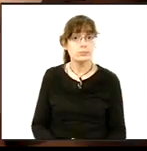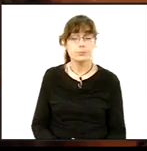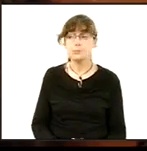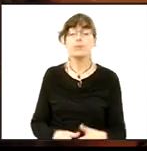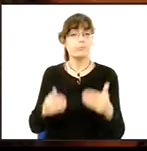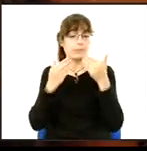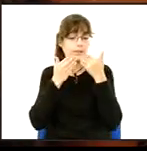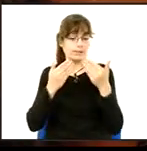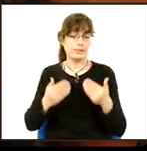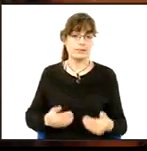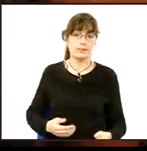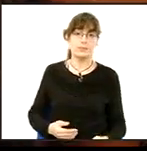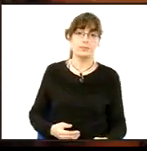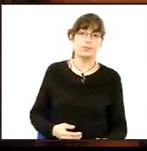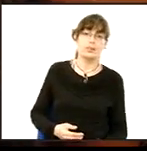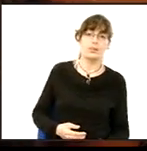Moltes gràcies, senyor D'Àniga.